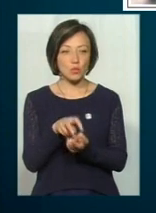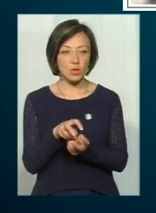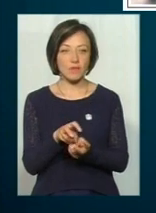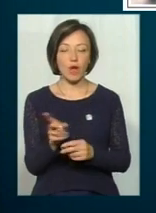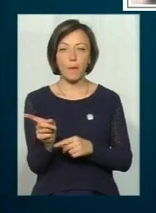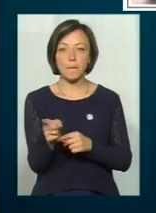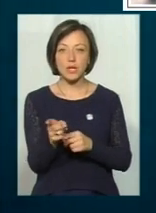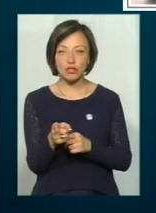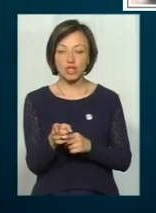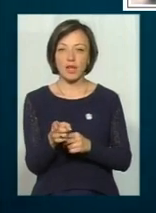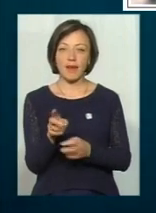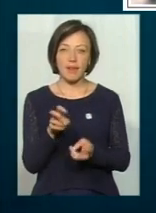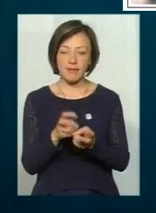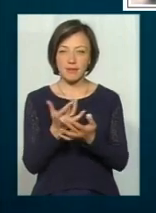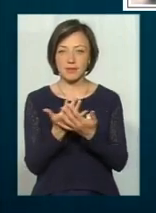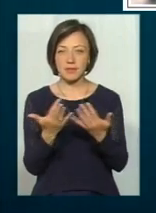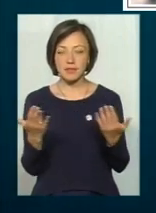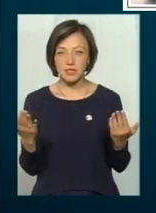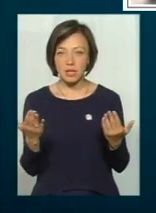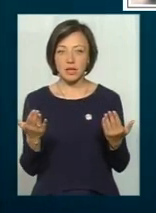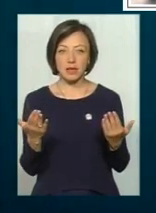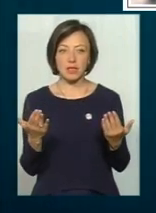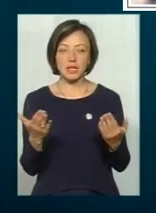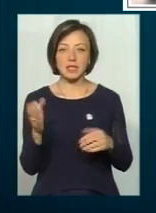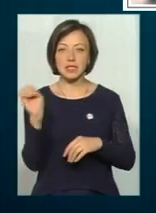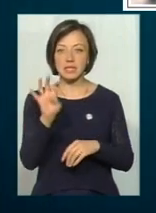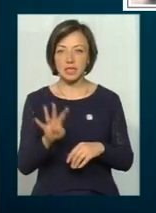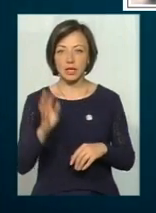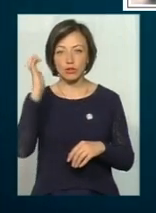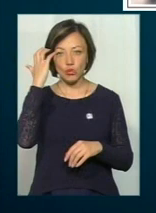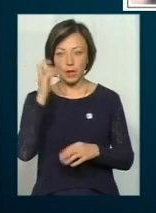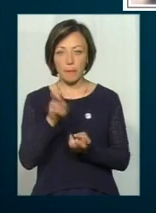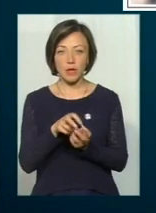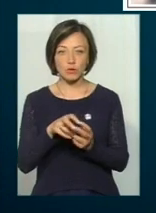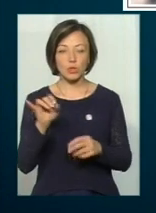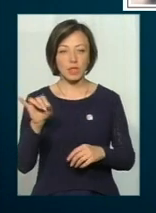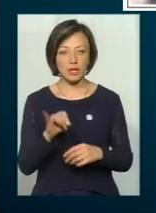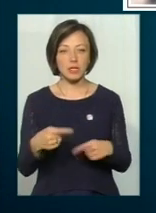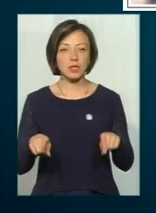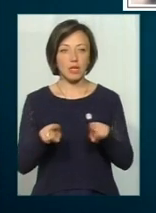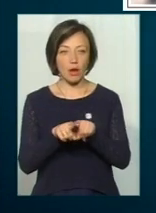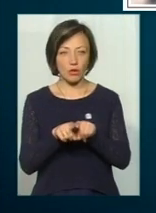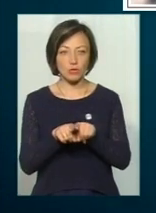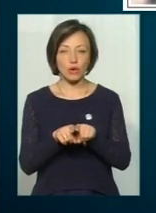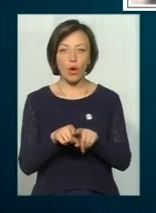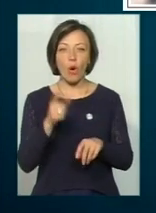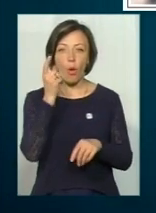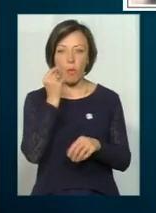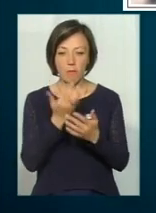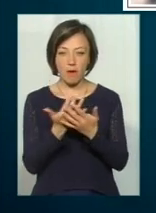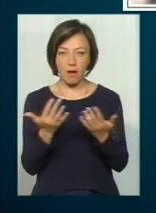мишей, пацюків, і сирий пацюк, і чорний пацюк, і також комах